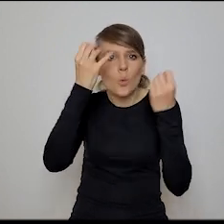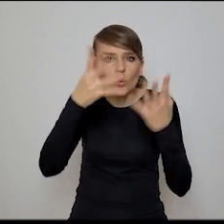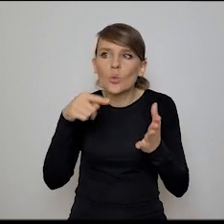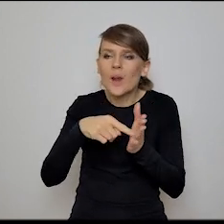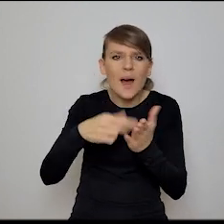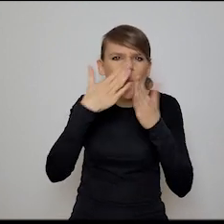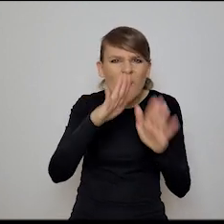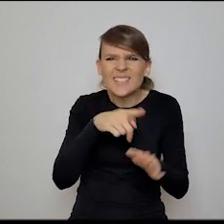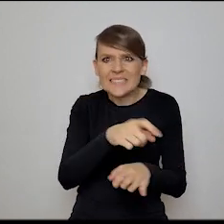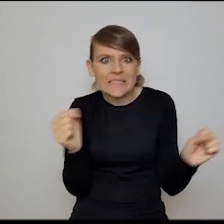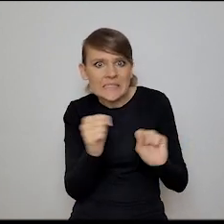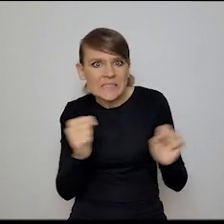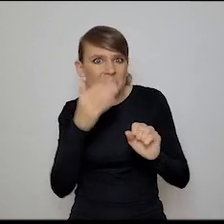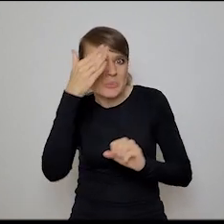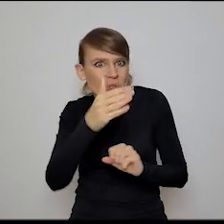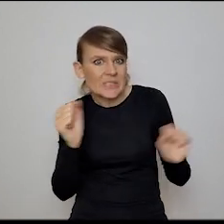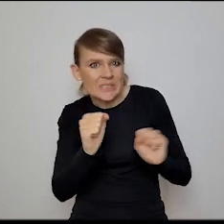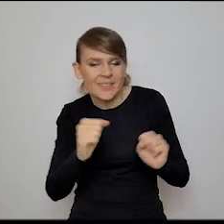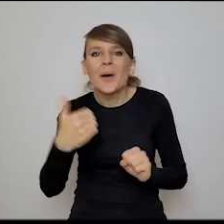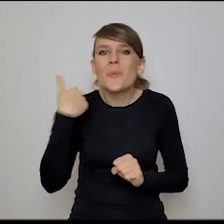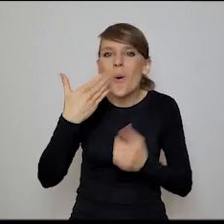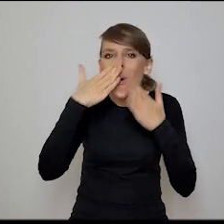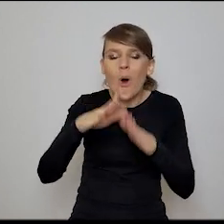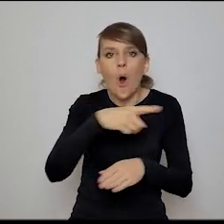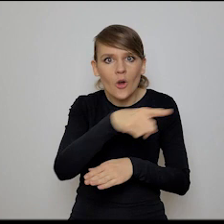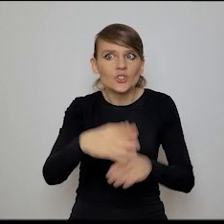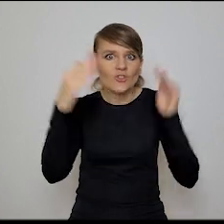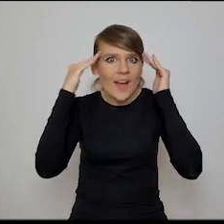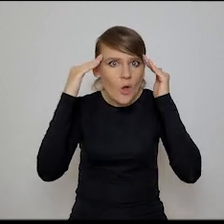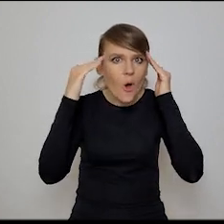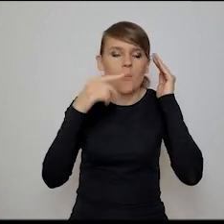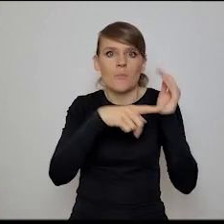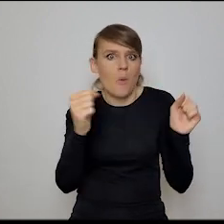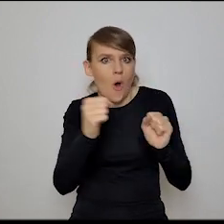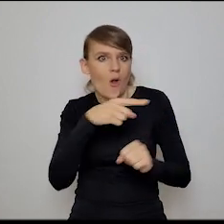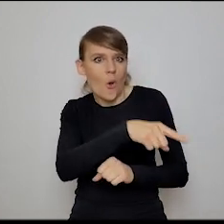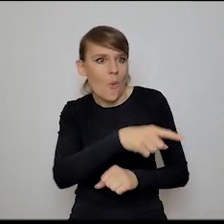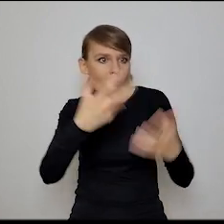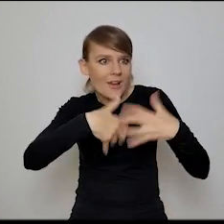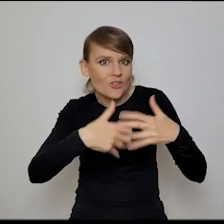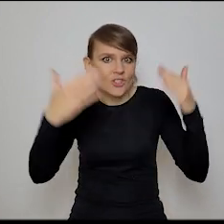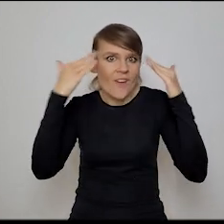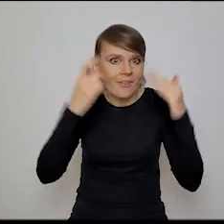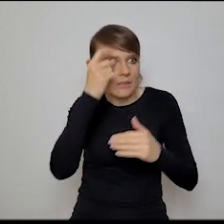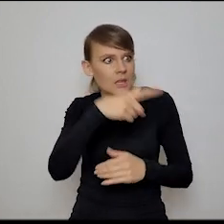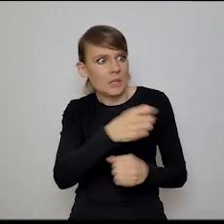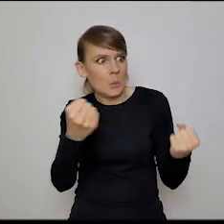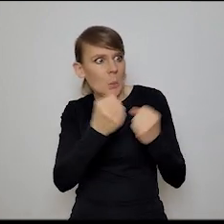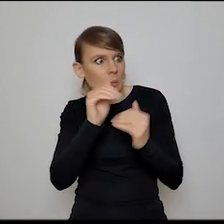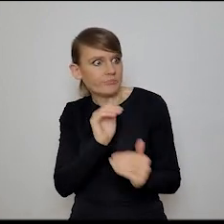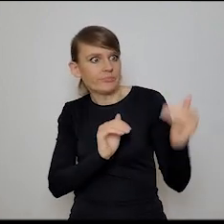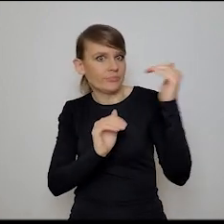przyszłości, której, tak jak pokazałem, są świadome, inteligentne maszyny, które są po prostu potężniejsze od nas.